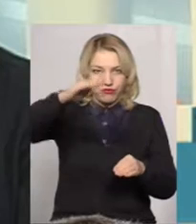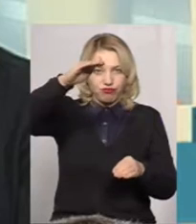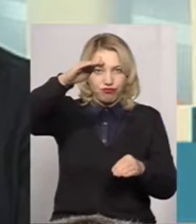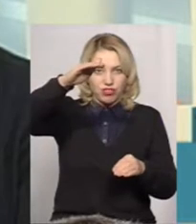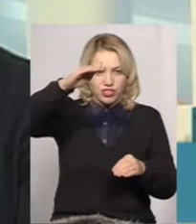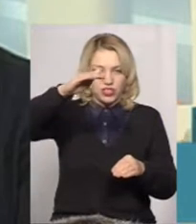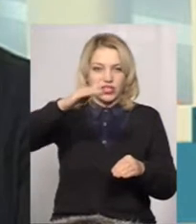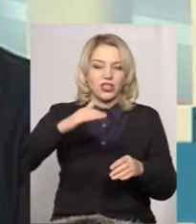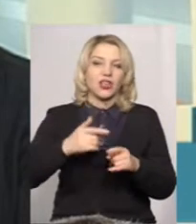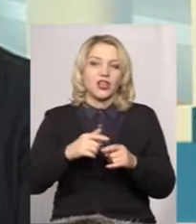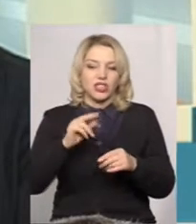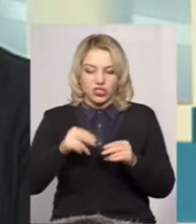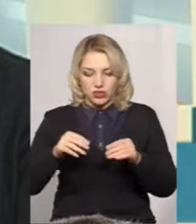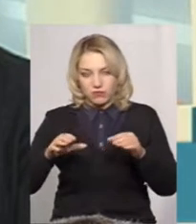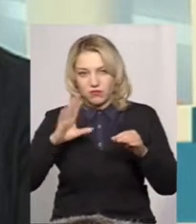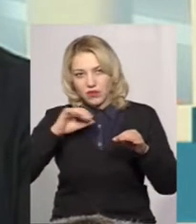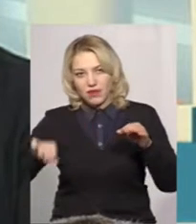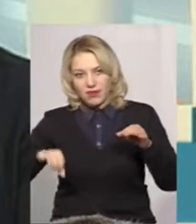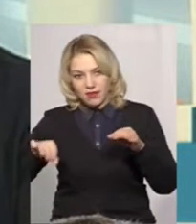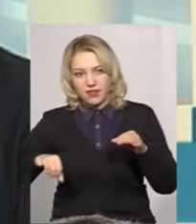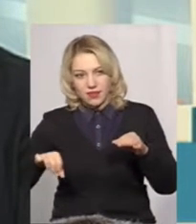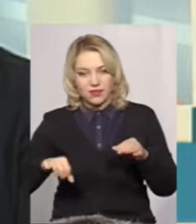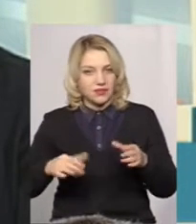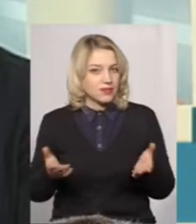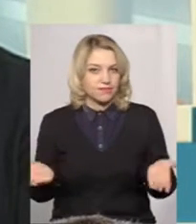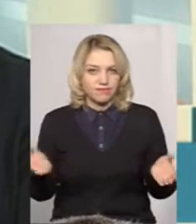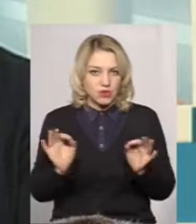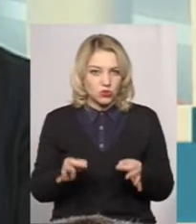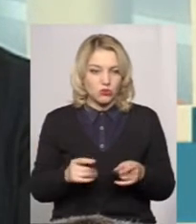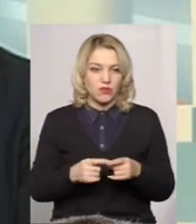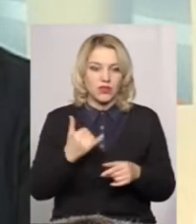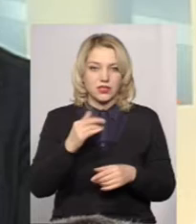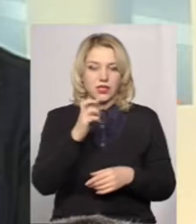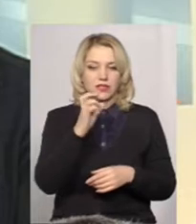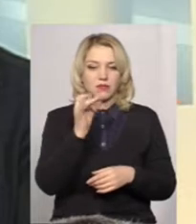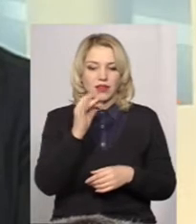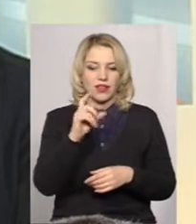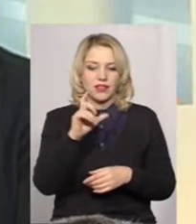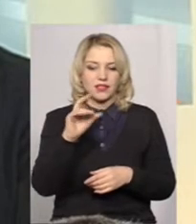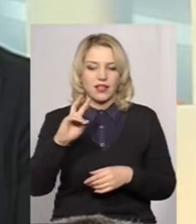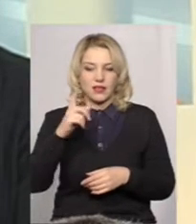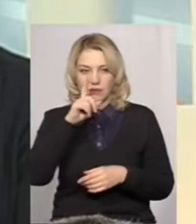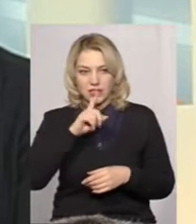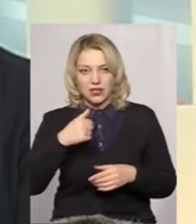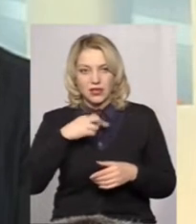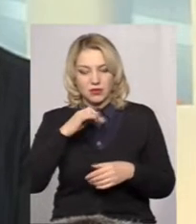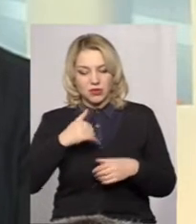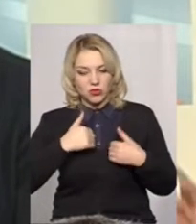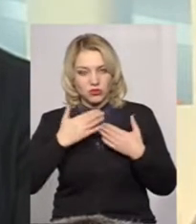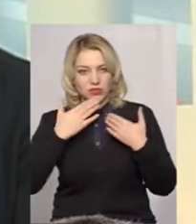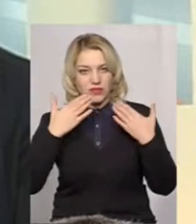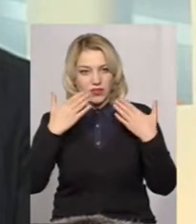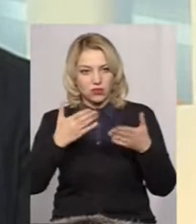керниця, безумовно. І от зараз, березень місяць, я би хотів звернутися, от